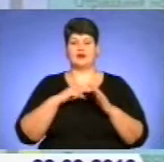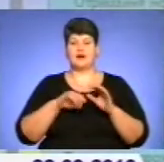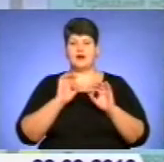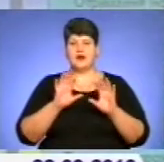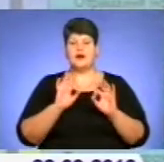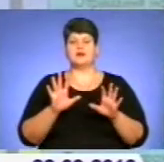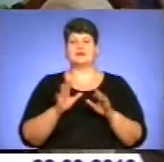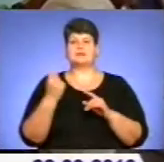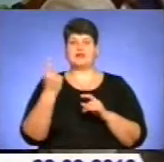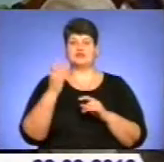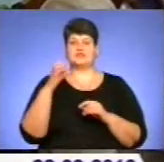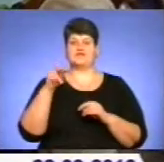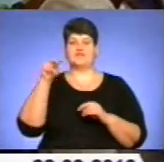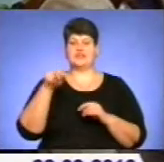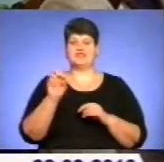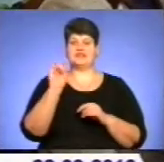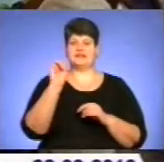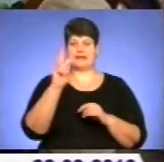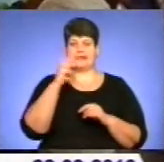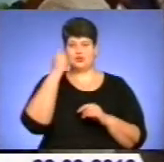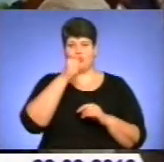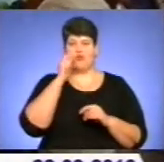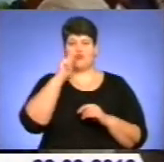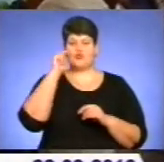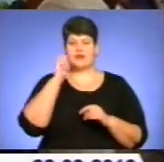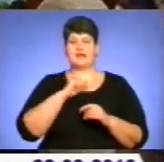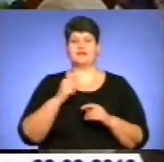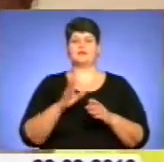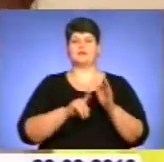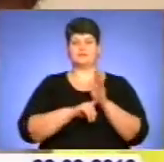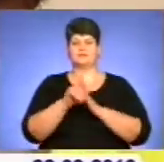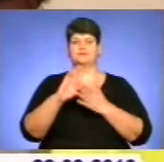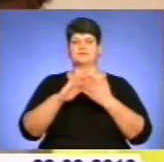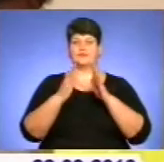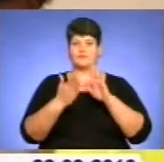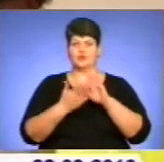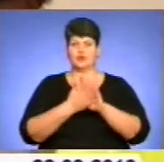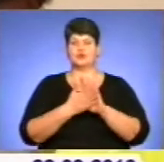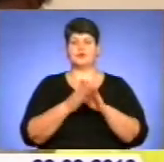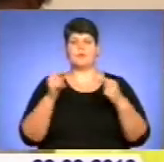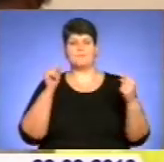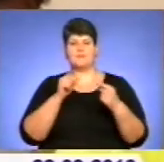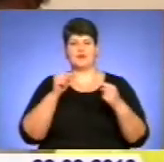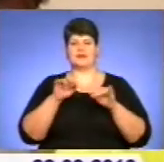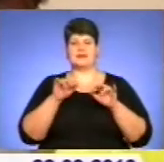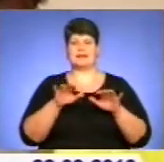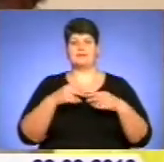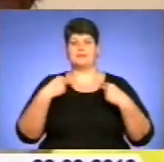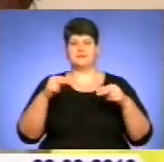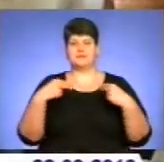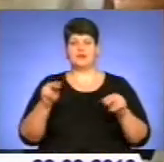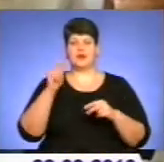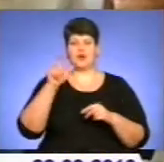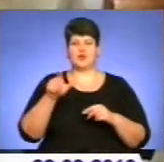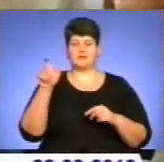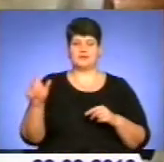Проте з 1 січня 2013 року в Україні набрали чинності положення закону про протидії торгівлі людьми, згідно з яким